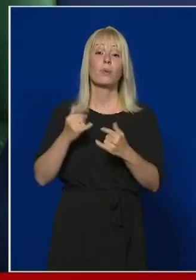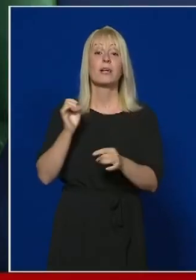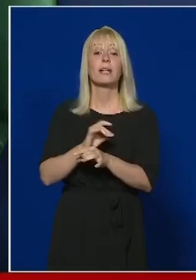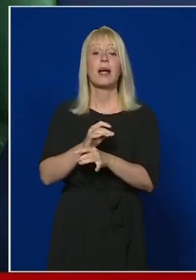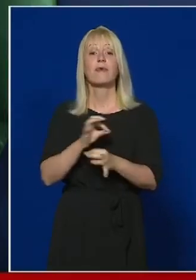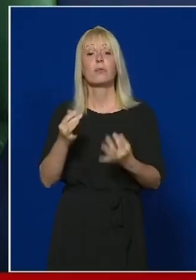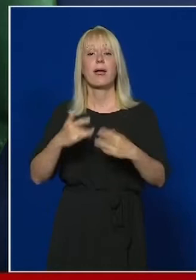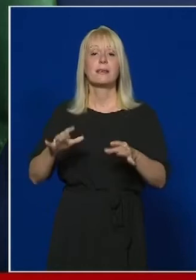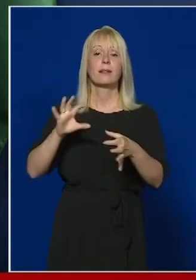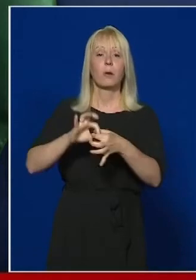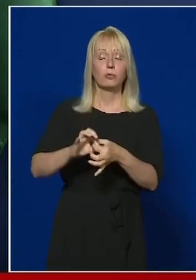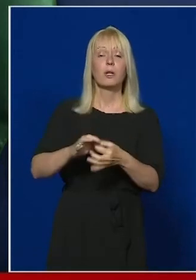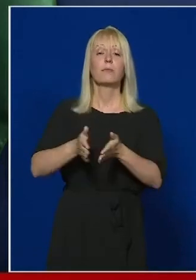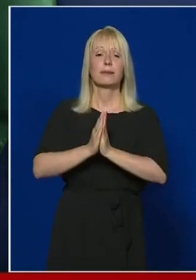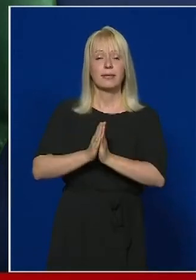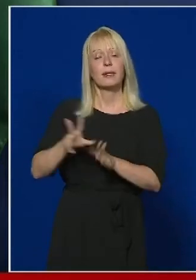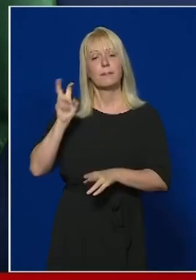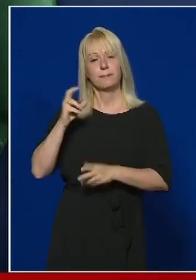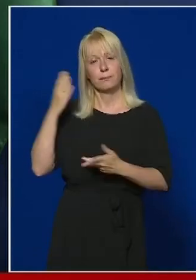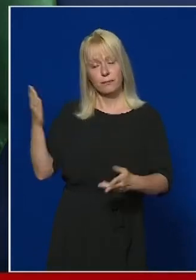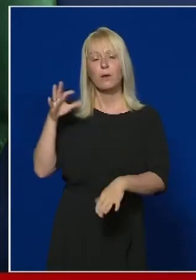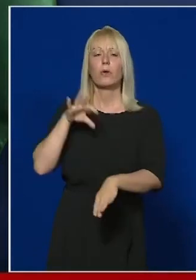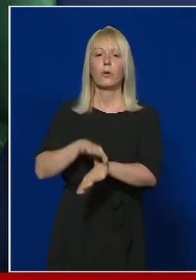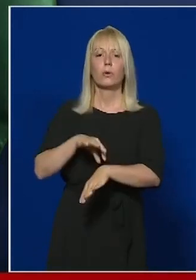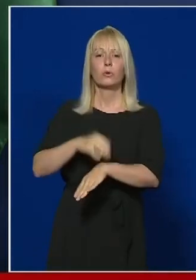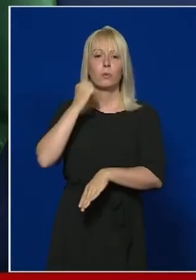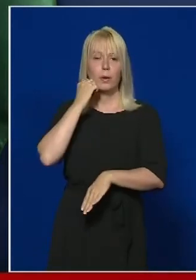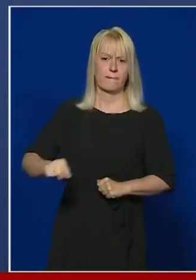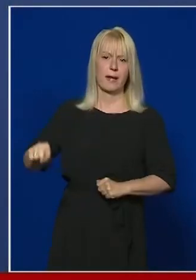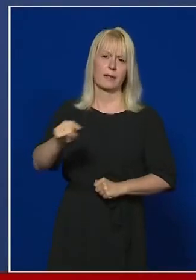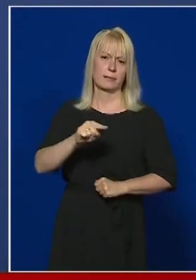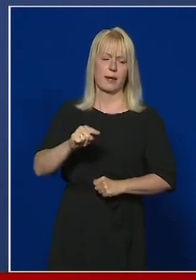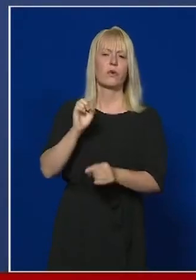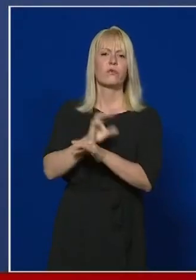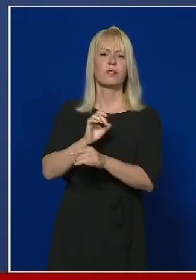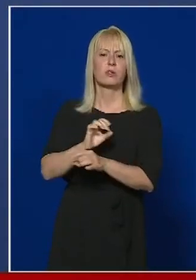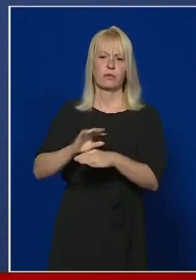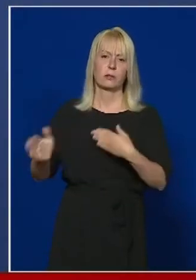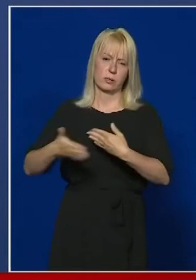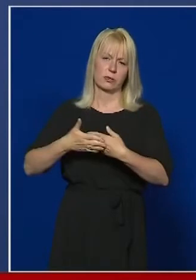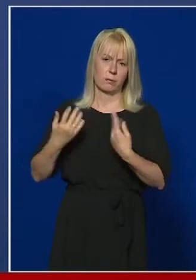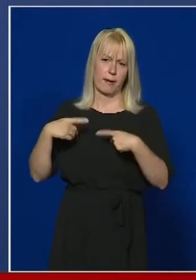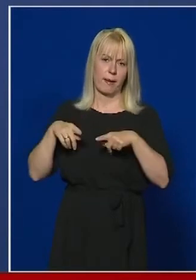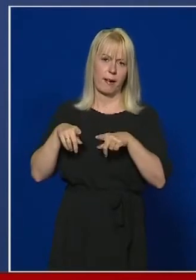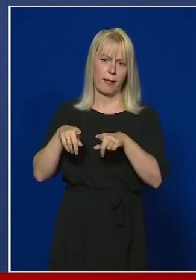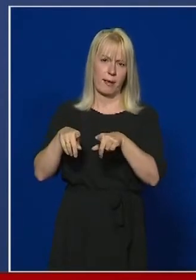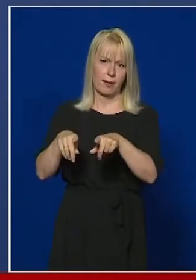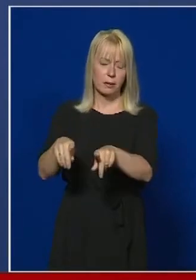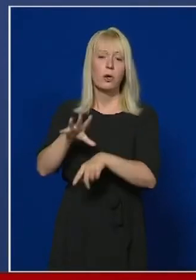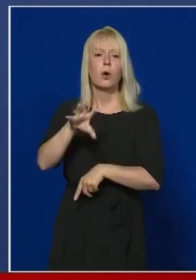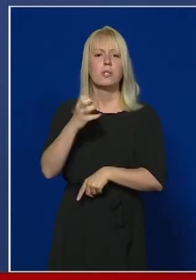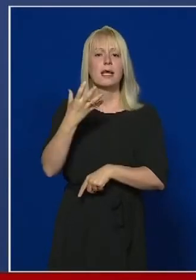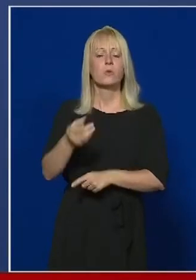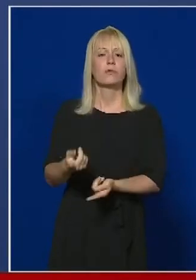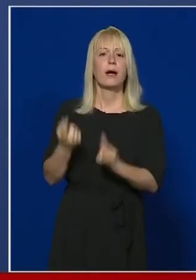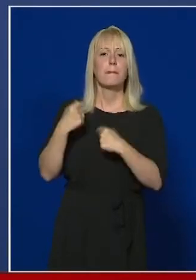törzsmai sajtótájékoztatóján. Négy megyében már nincs aktív fertőzött, 365 szemét ápolnak még kórházban,